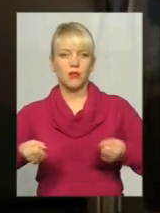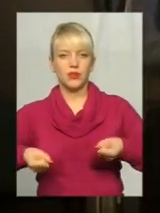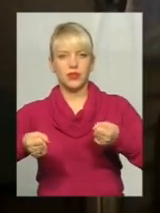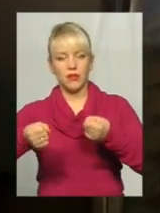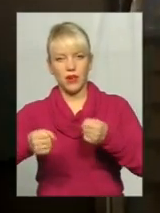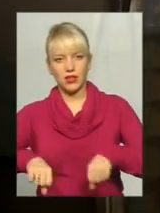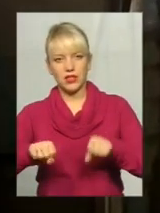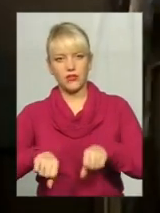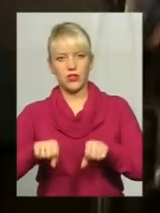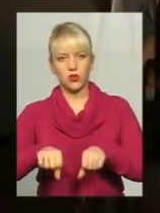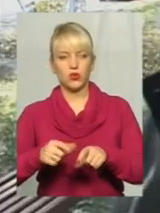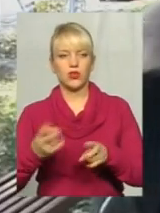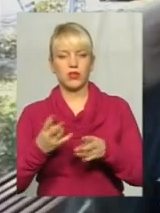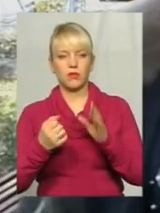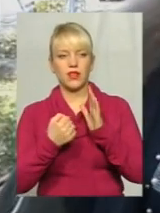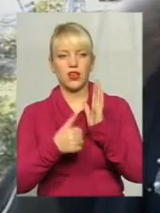потрібно на шостий поверх.